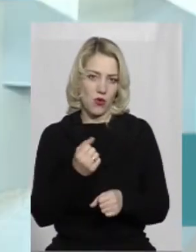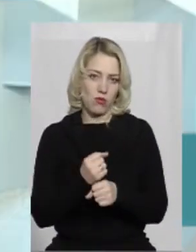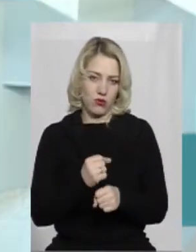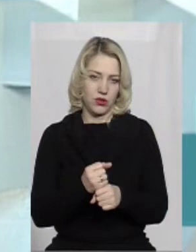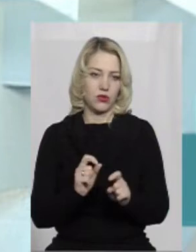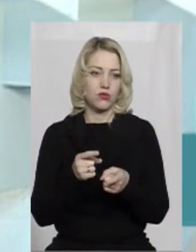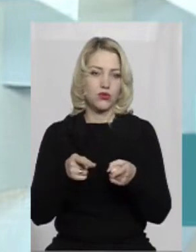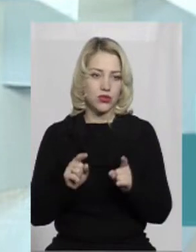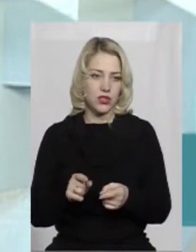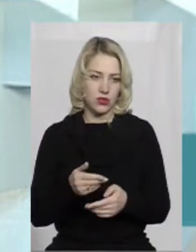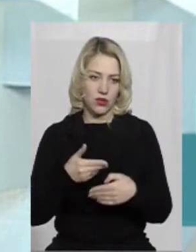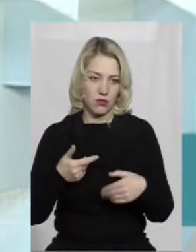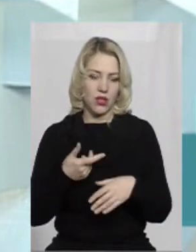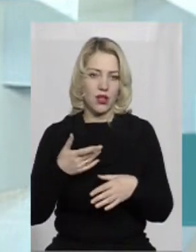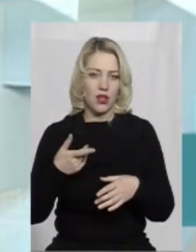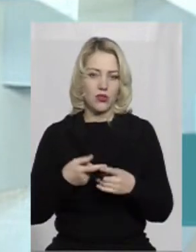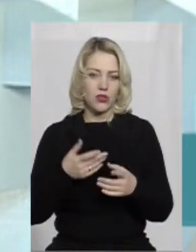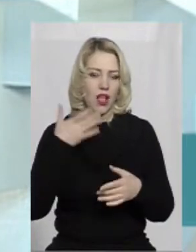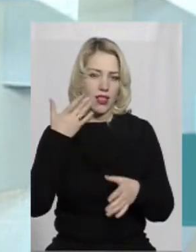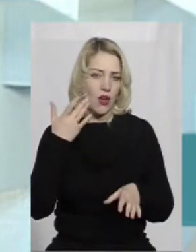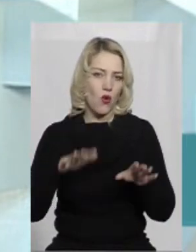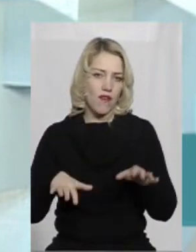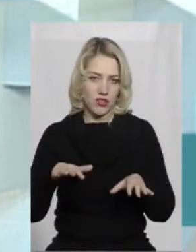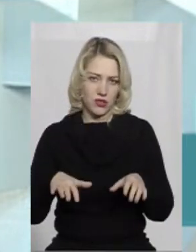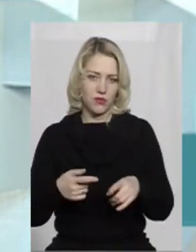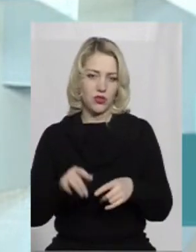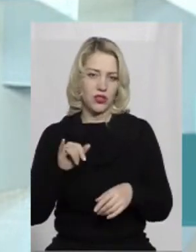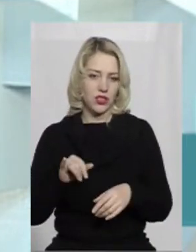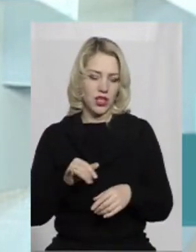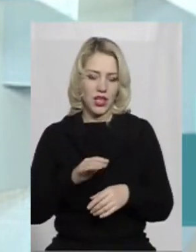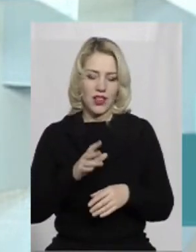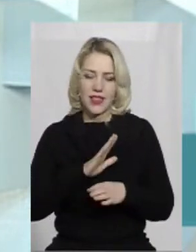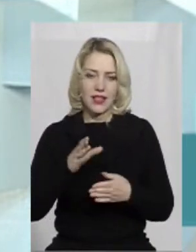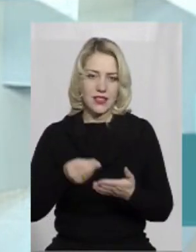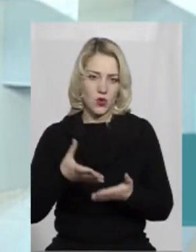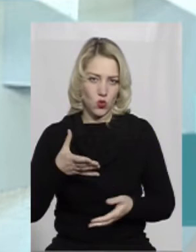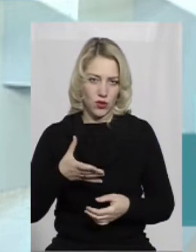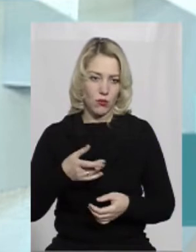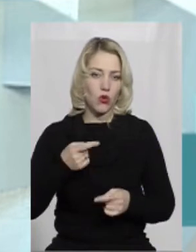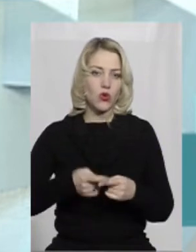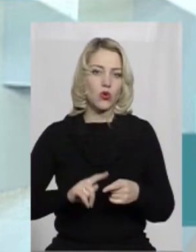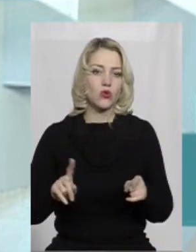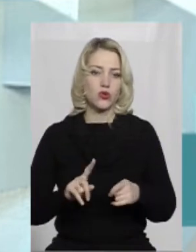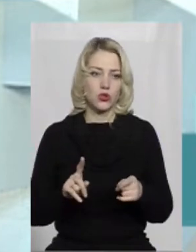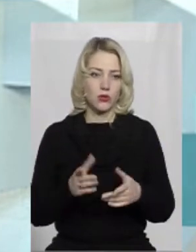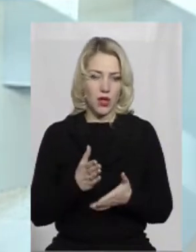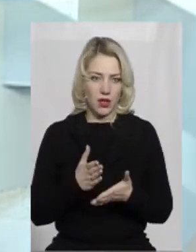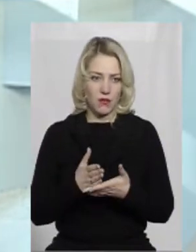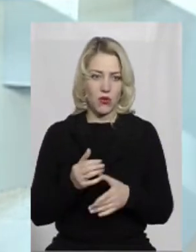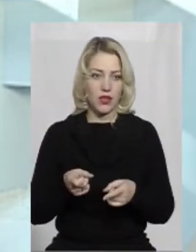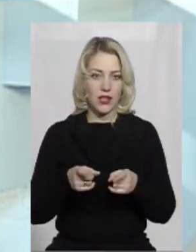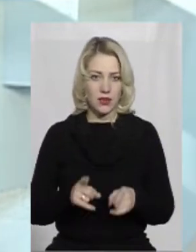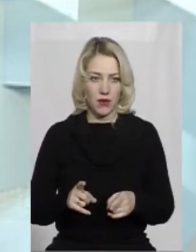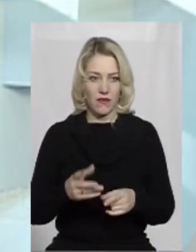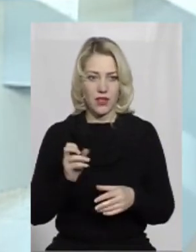дійсно, ми дуже легковажимо і часто не цінуємо того, що маємо. Насправді,